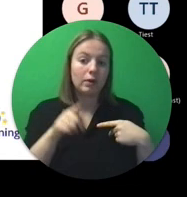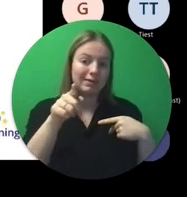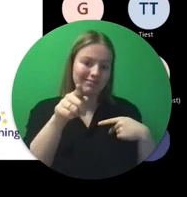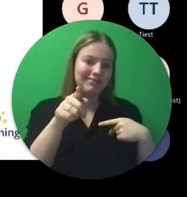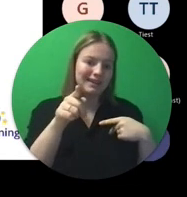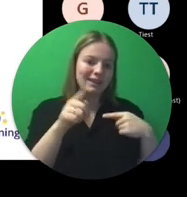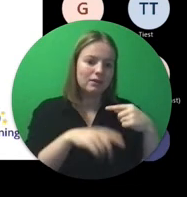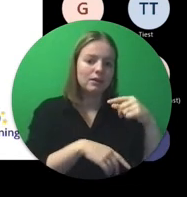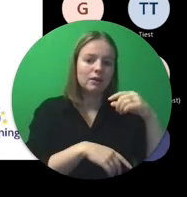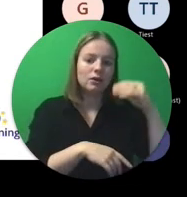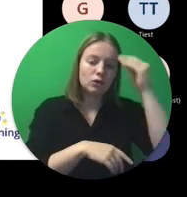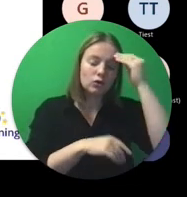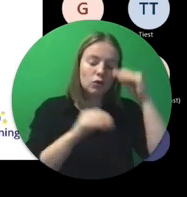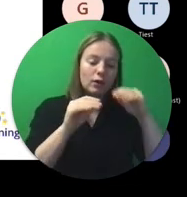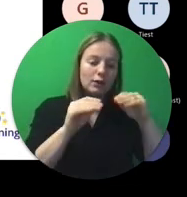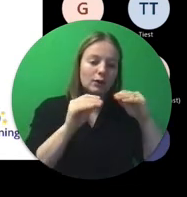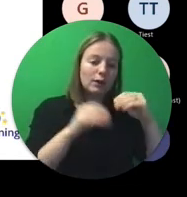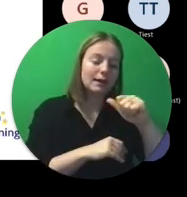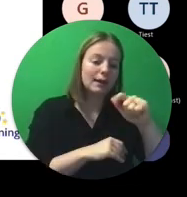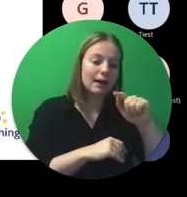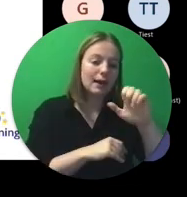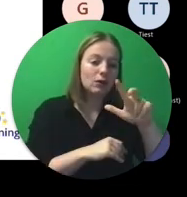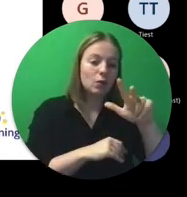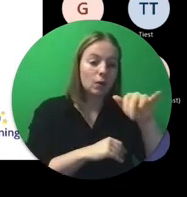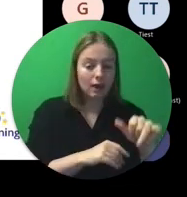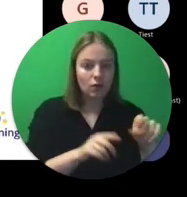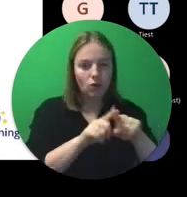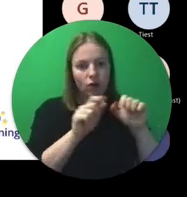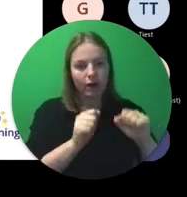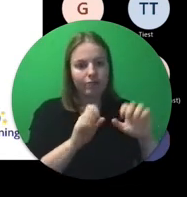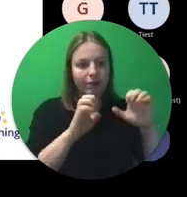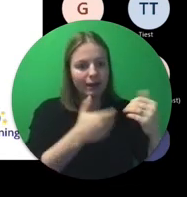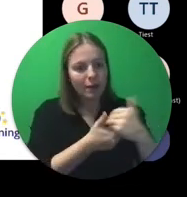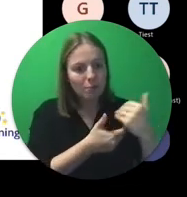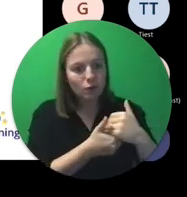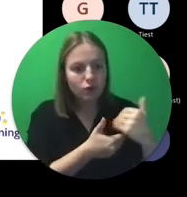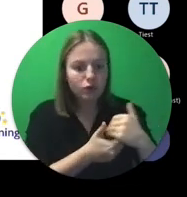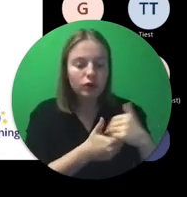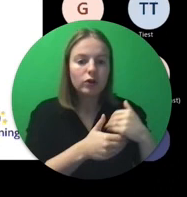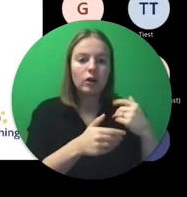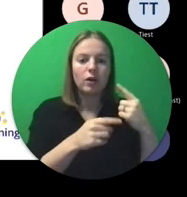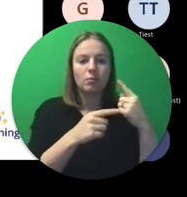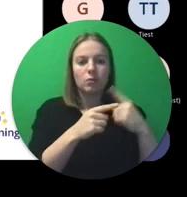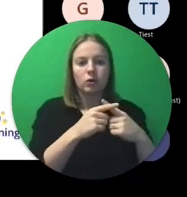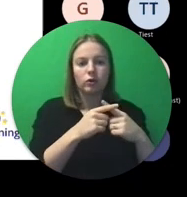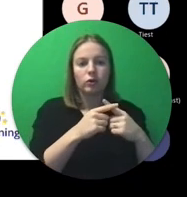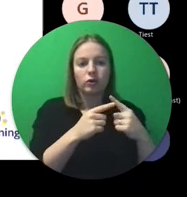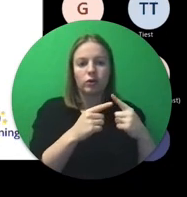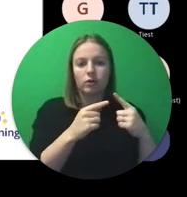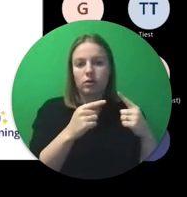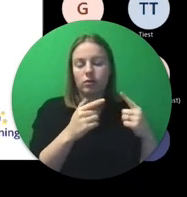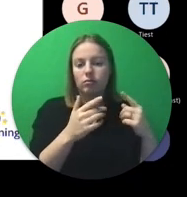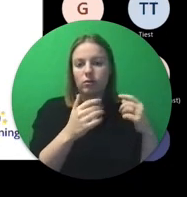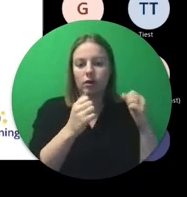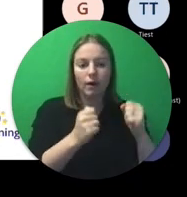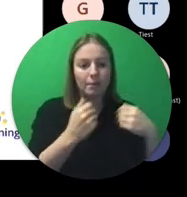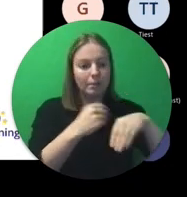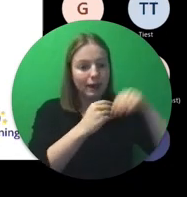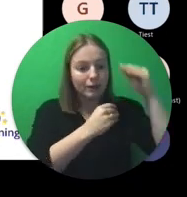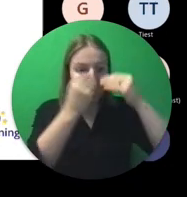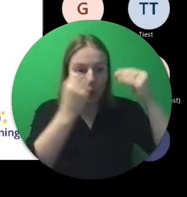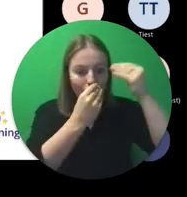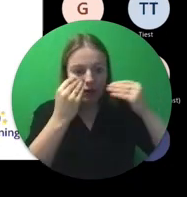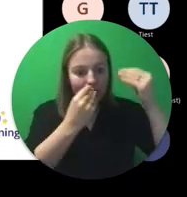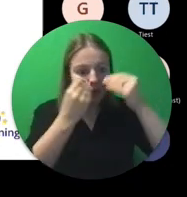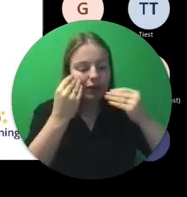Education Gateway ook heel wat input krijgen, en je bijscholen